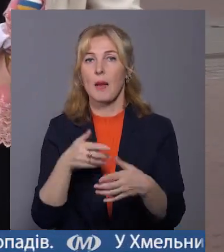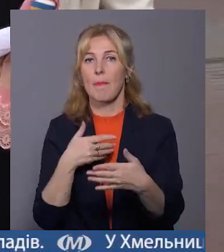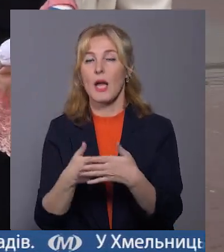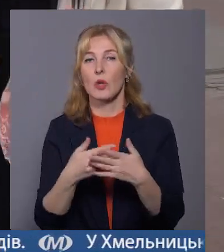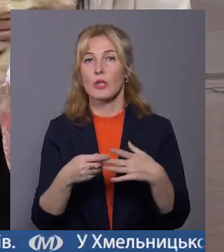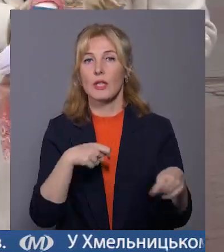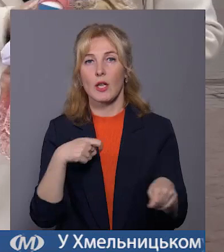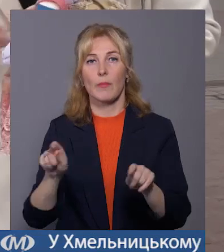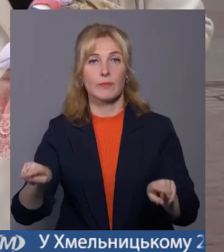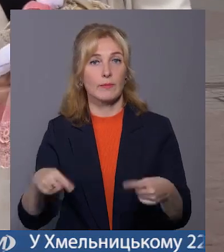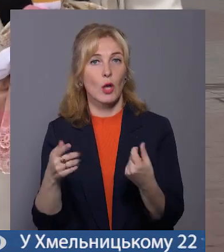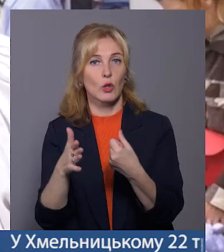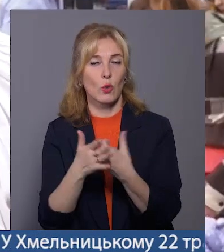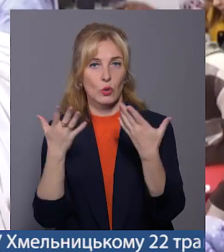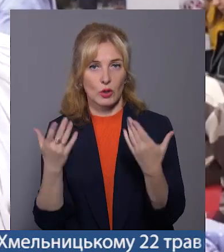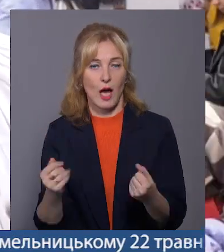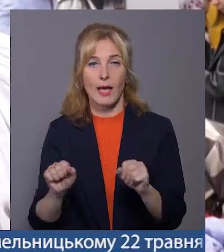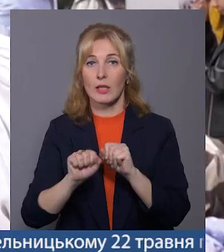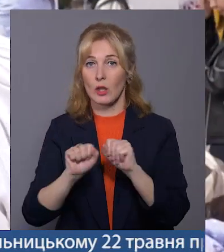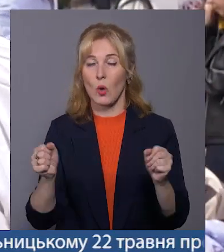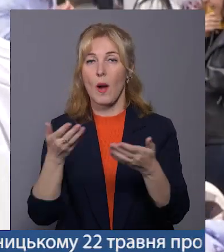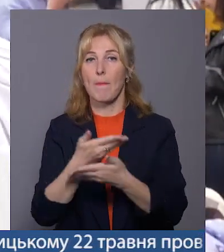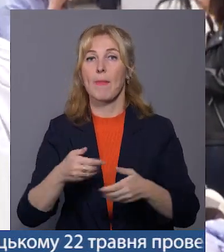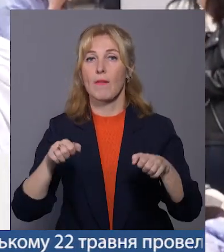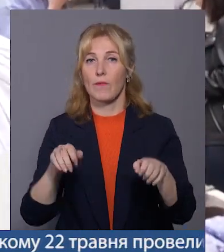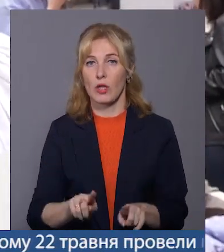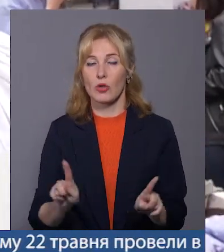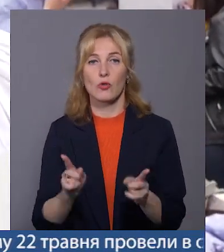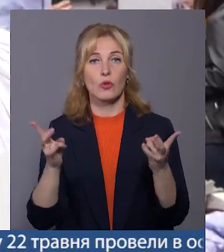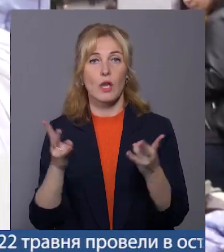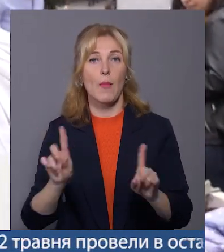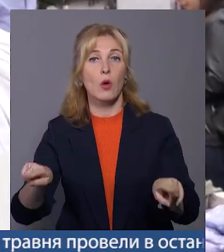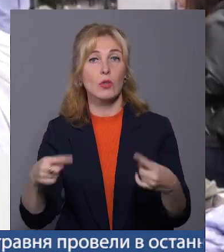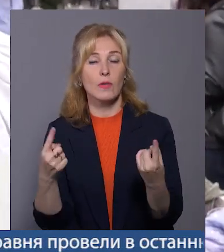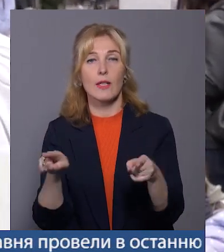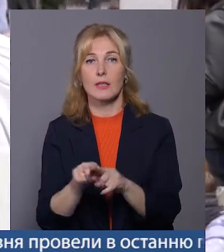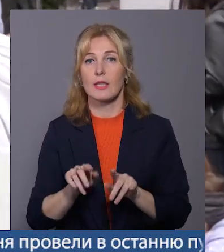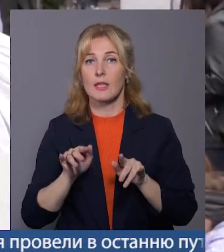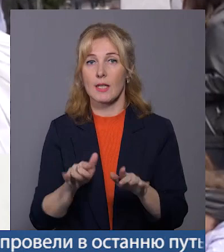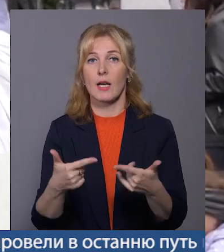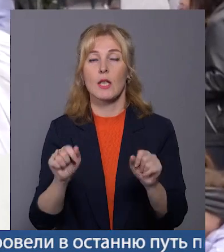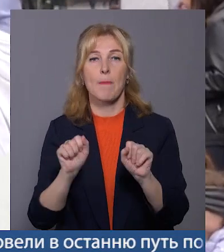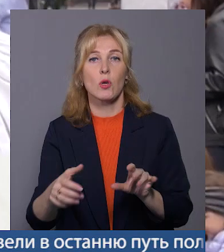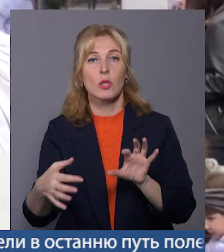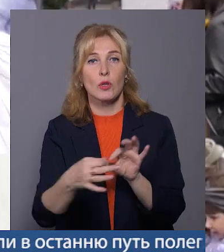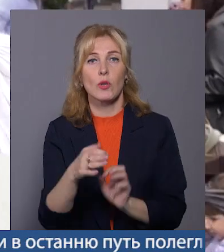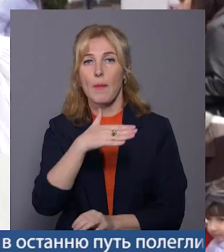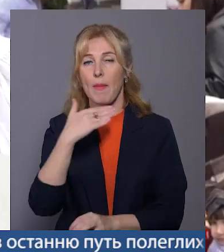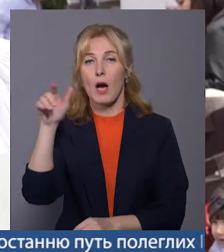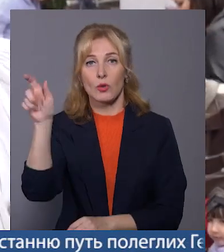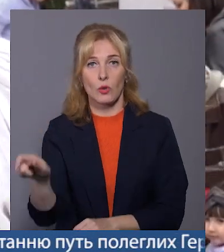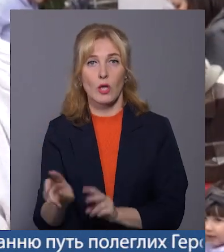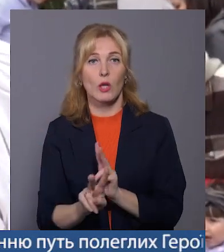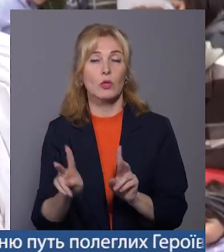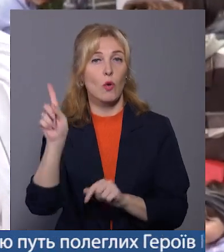ярмарок організували до Дня Героїв. Ми вирішили, що потрібно організувати такий захід, де може доєднатися максимальна кількість людей. Люди, які